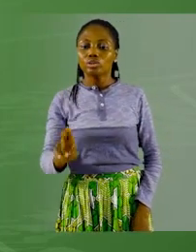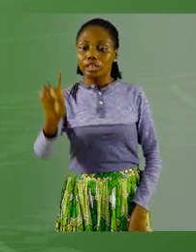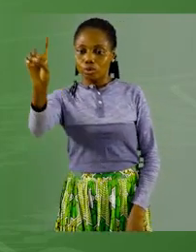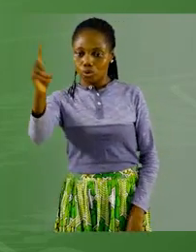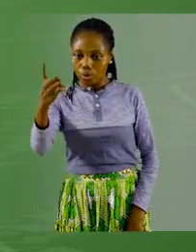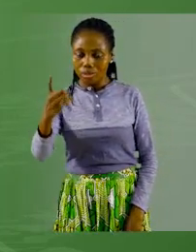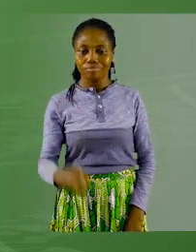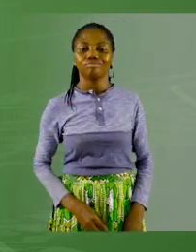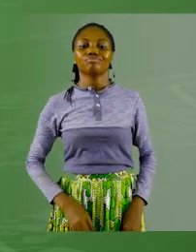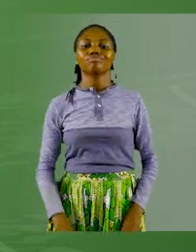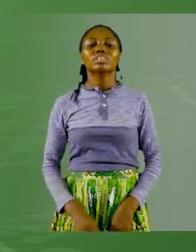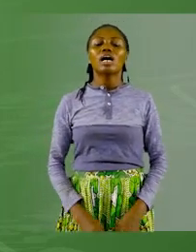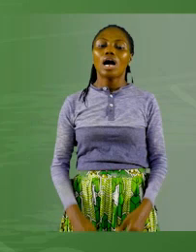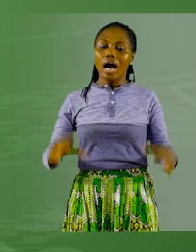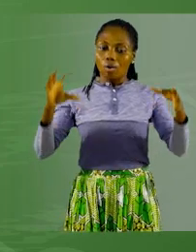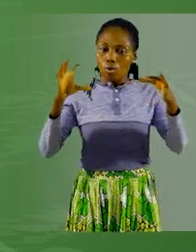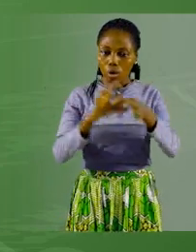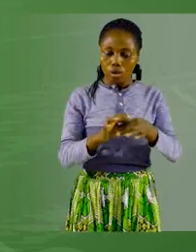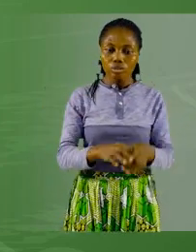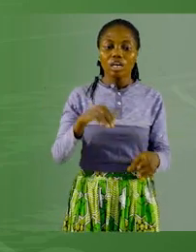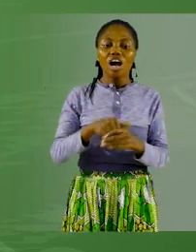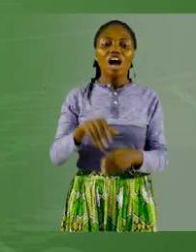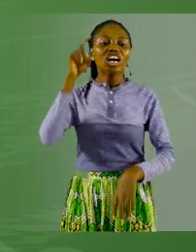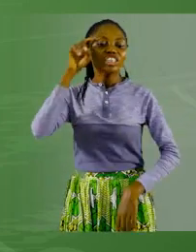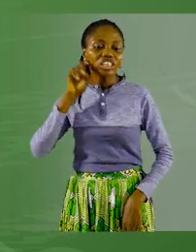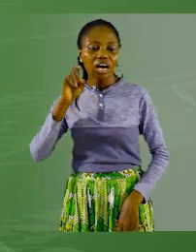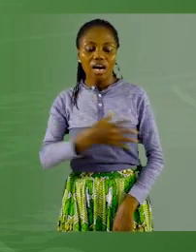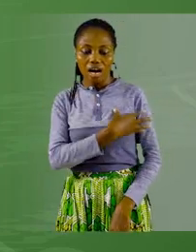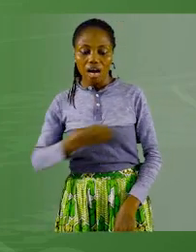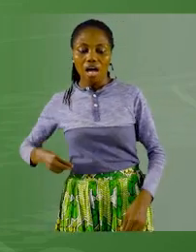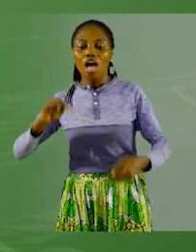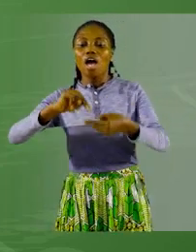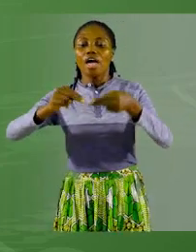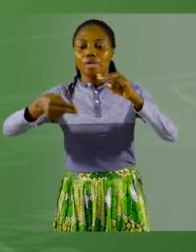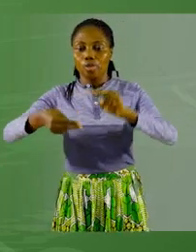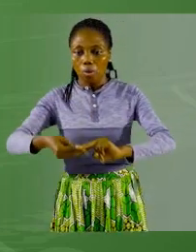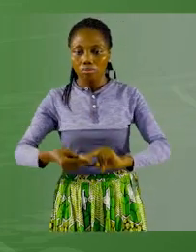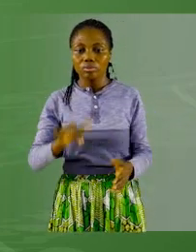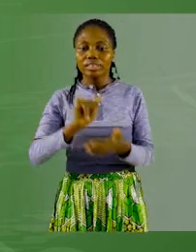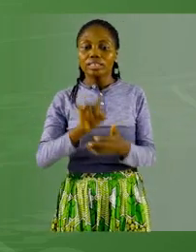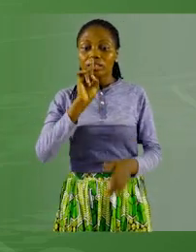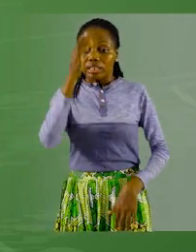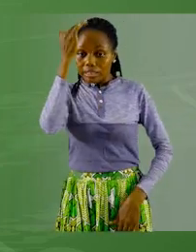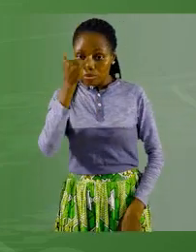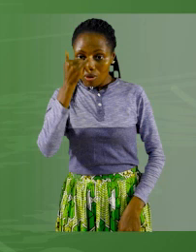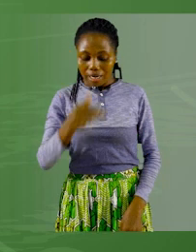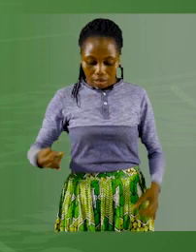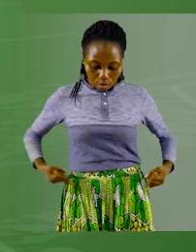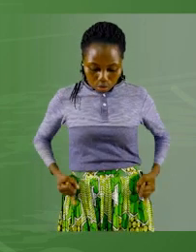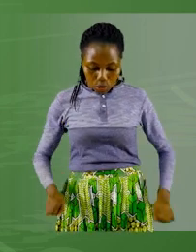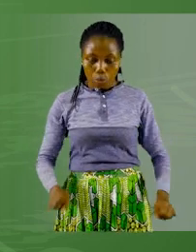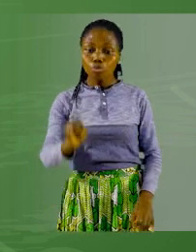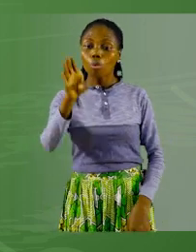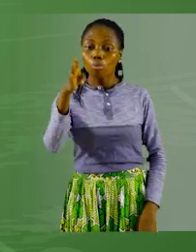avec le nom qu'il qualifie. C'est pourquoi, des jupes bleues, il y a